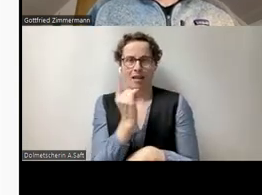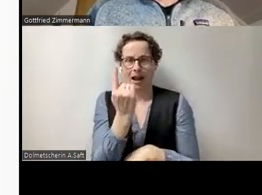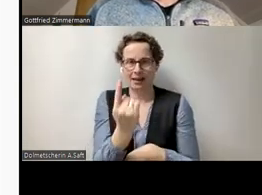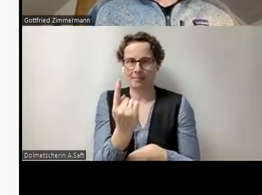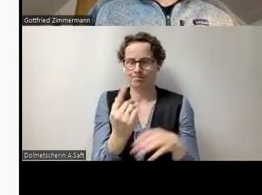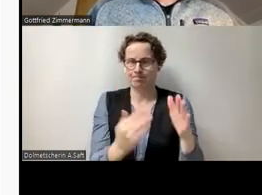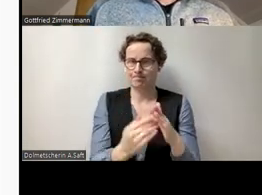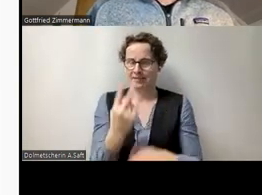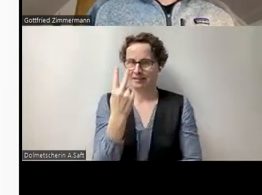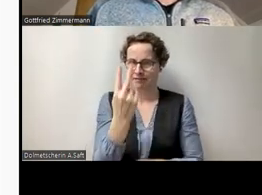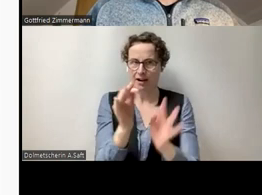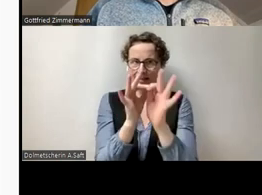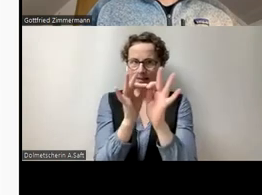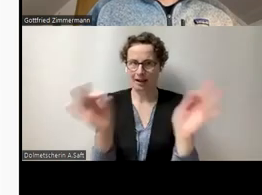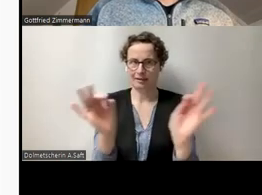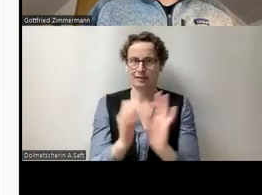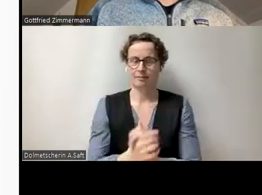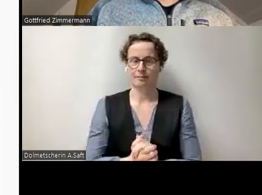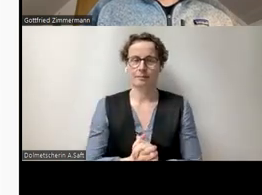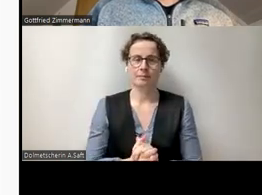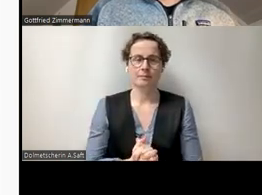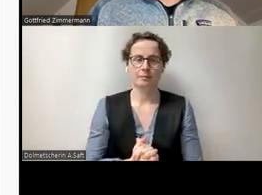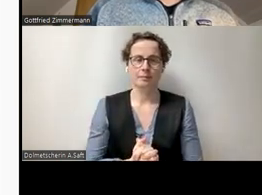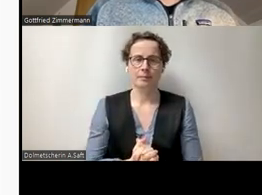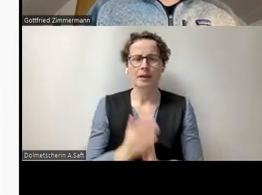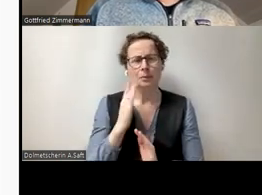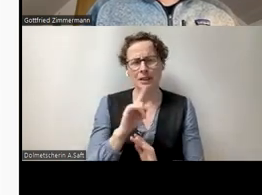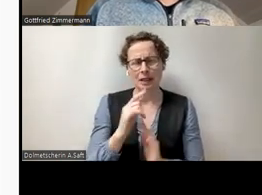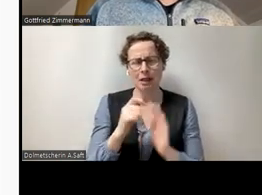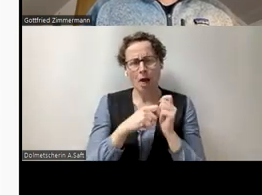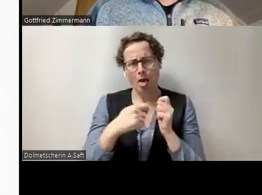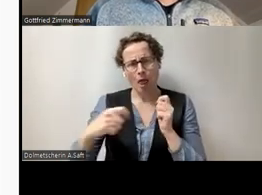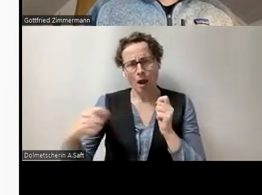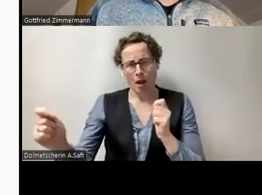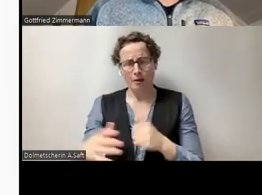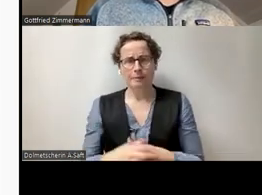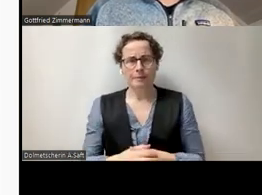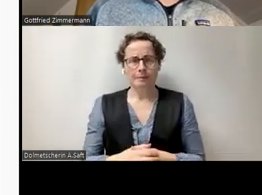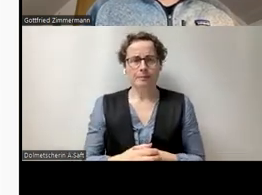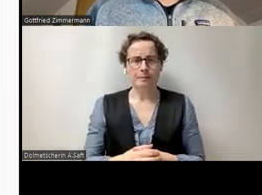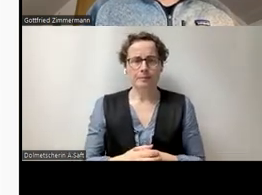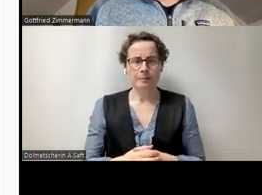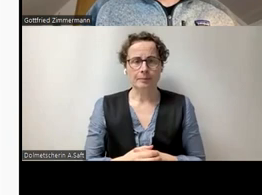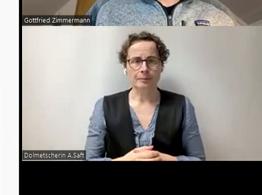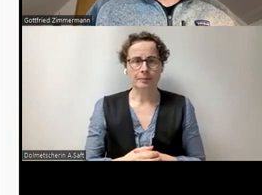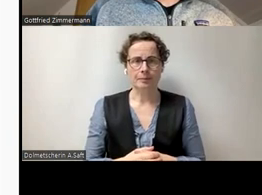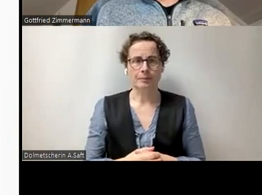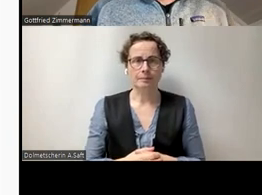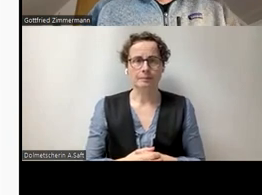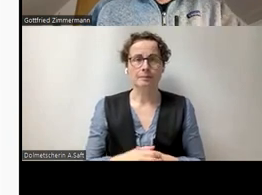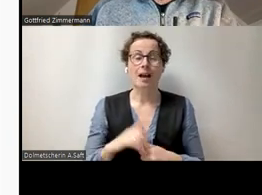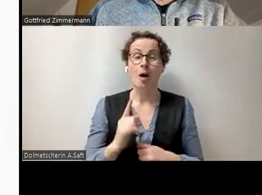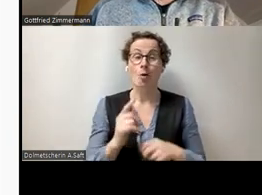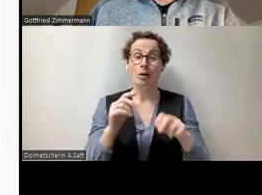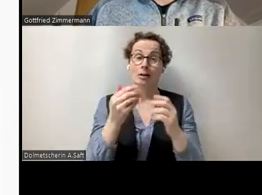empfohlen. Das heißt, es sollte nicht zu lange sein hier. Wir können auch keine Überschriften